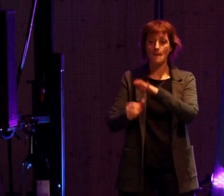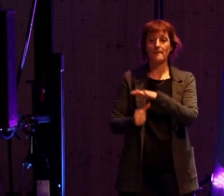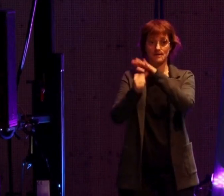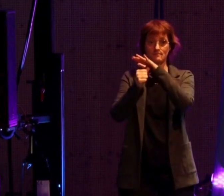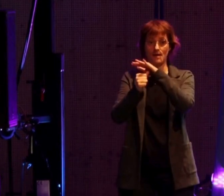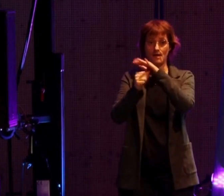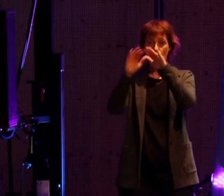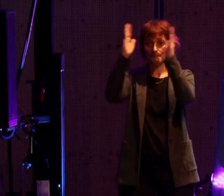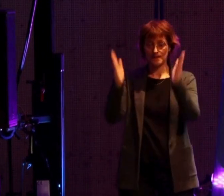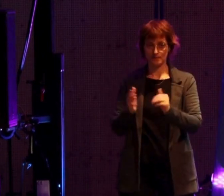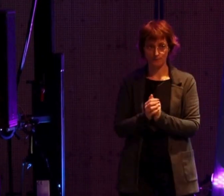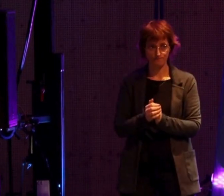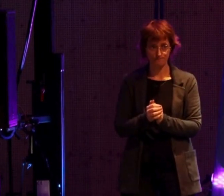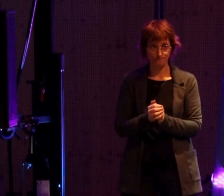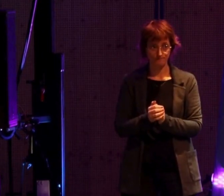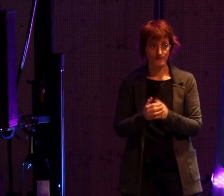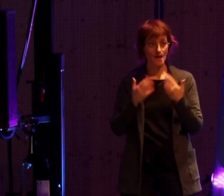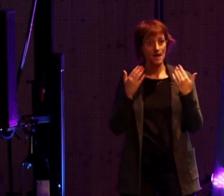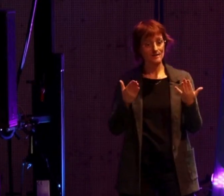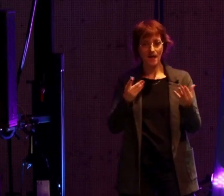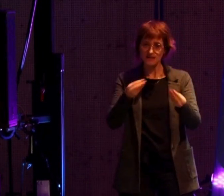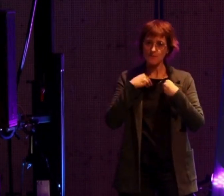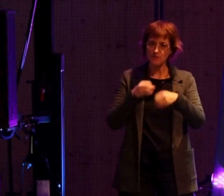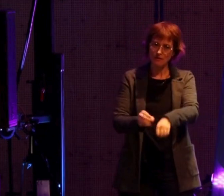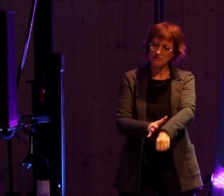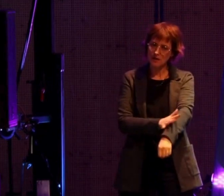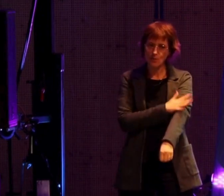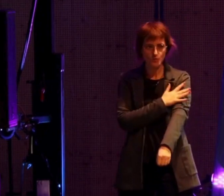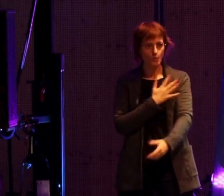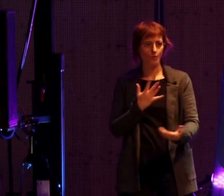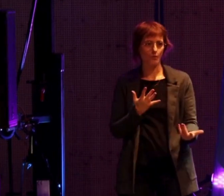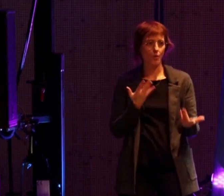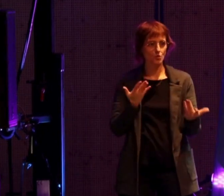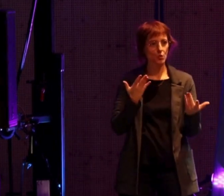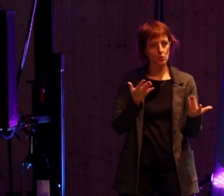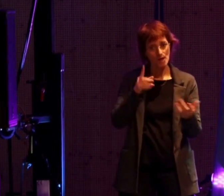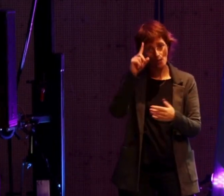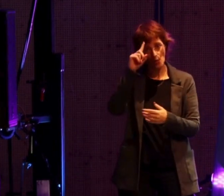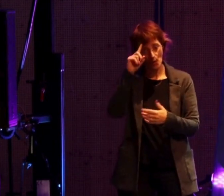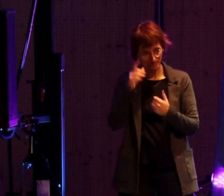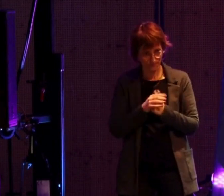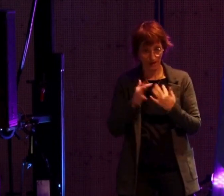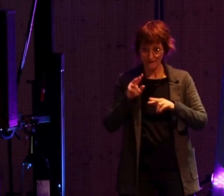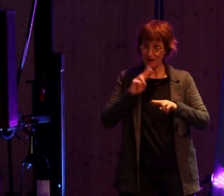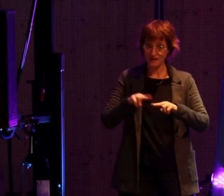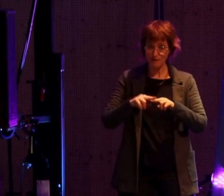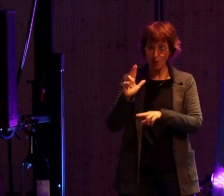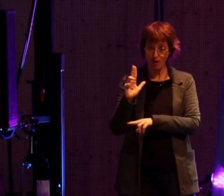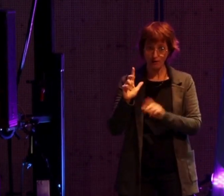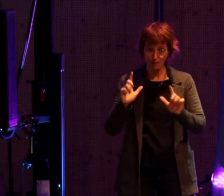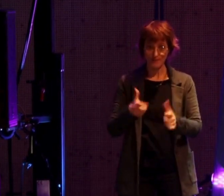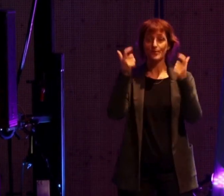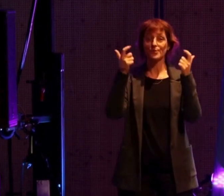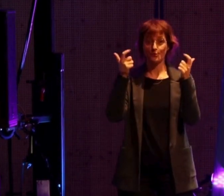bâtiment. Pourquoi en parlais-je avec émotion particulièrement ce soir ? Eh bien parce que les travaux ont commencé.